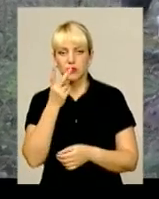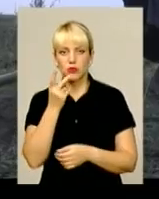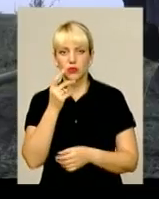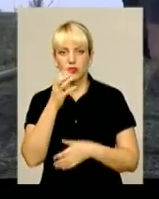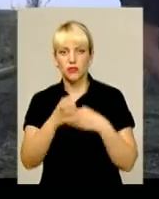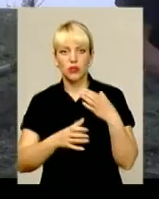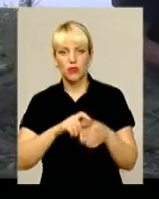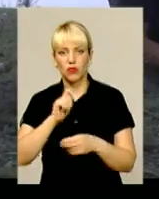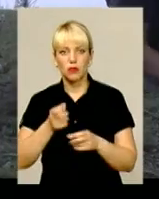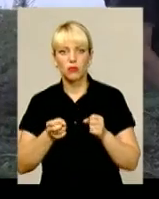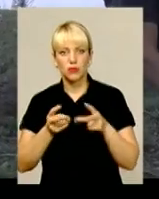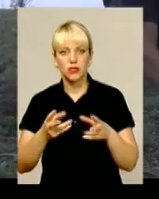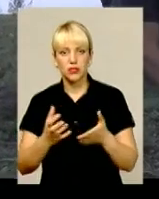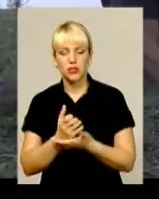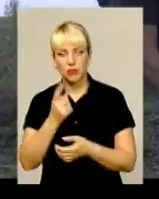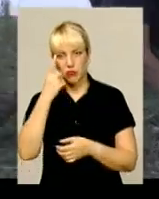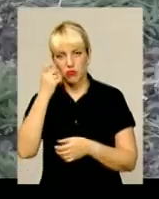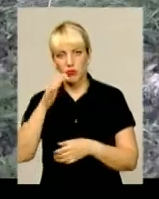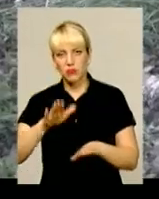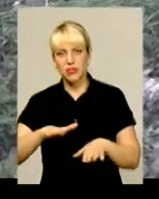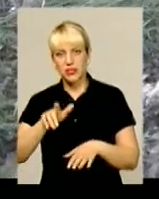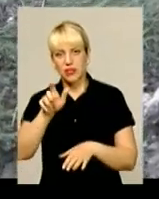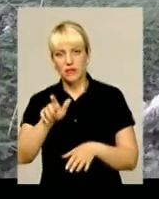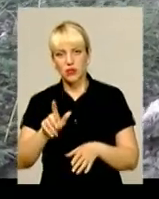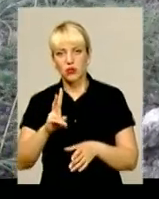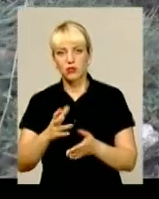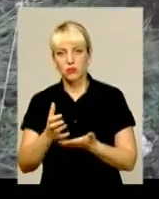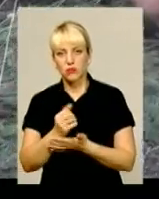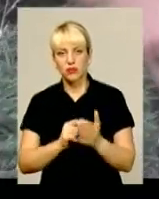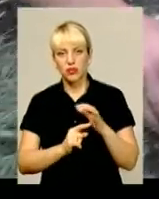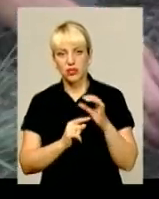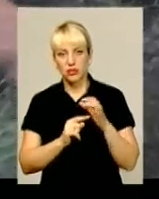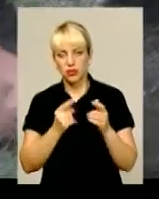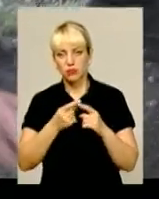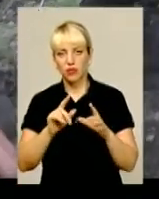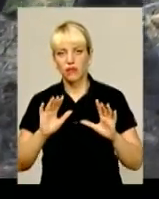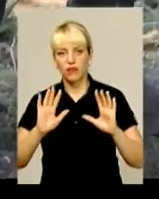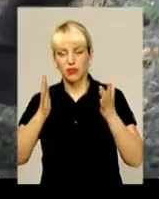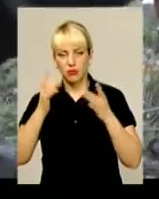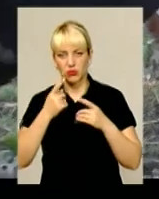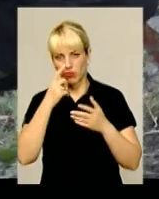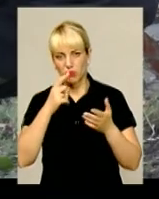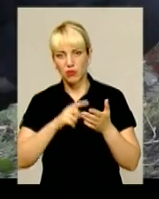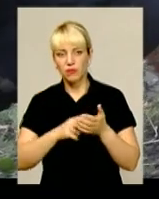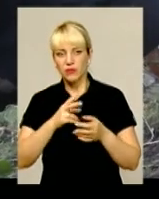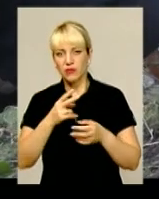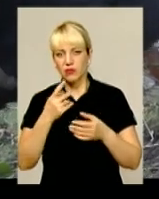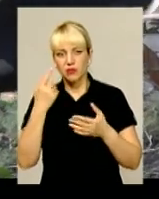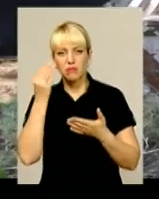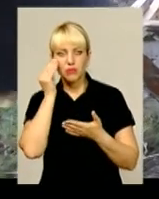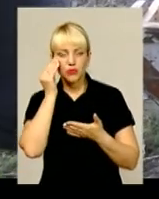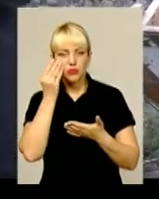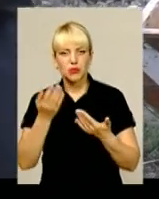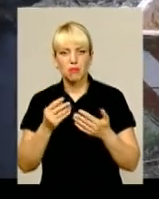Про небезпечну знахідку повідомив місцевий житель. Збираючи гриби у лісі, він випадково натрапив на підозрілі металеві предмети